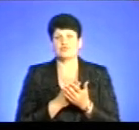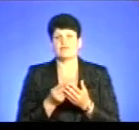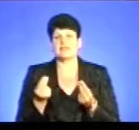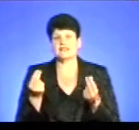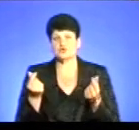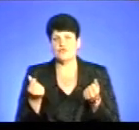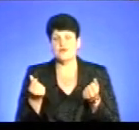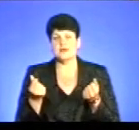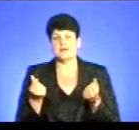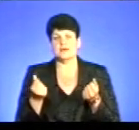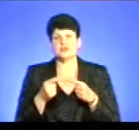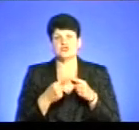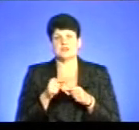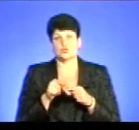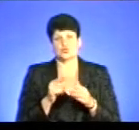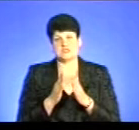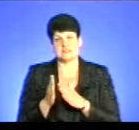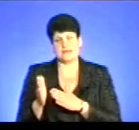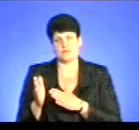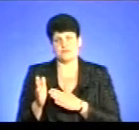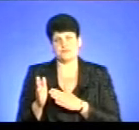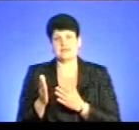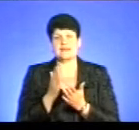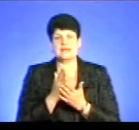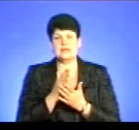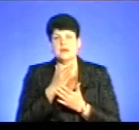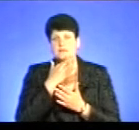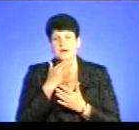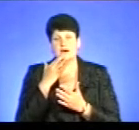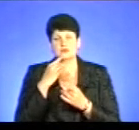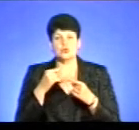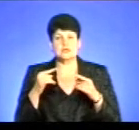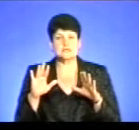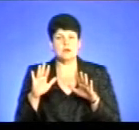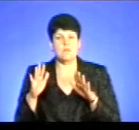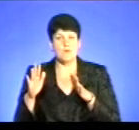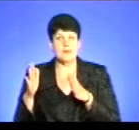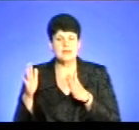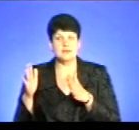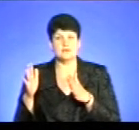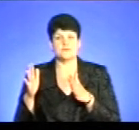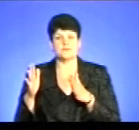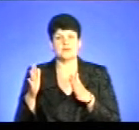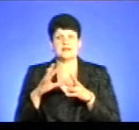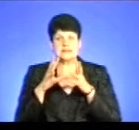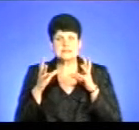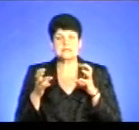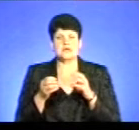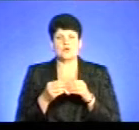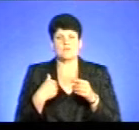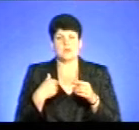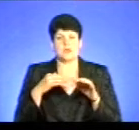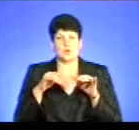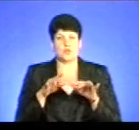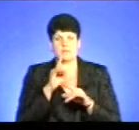через таку систему. Тобто є багато там різних моментів, але все ж таки загалом ми рухаємося